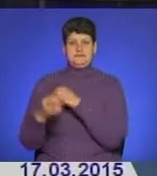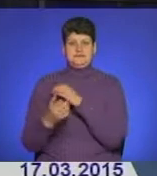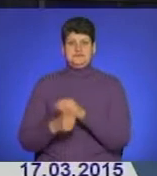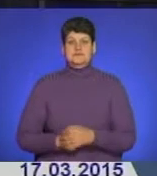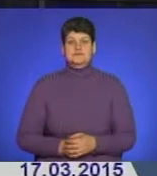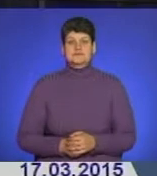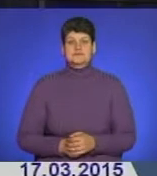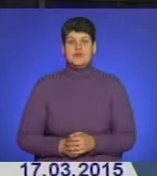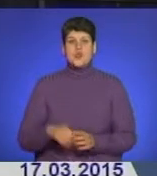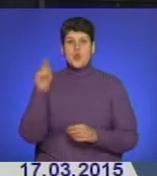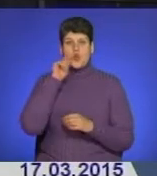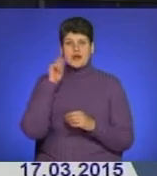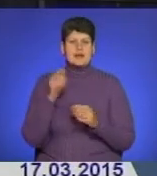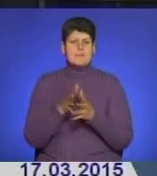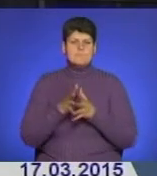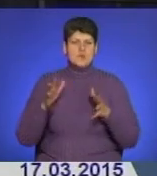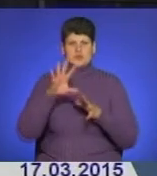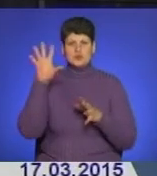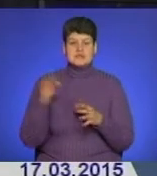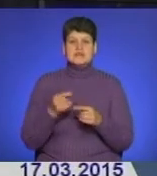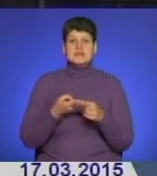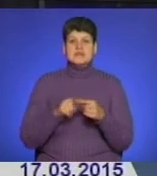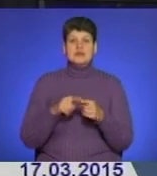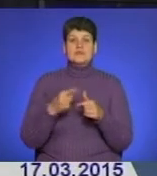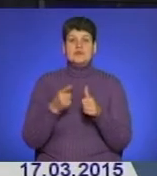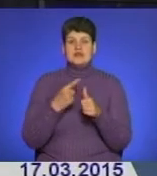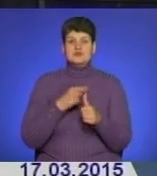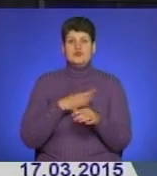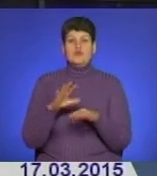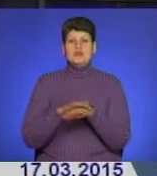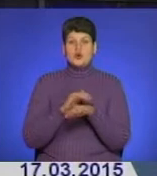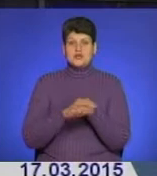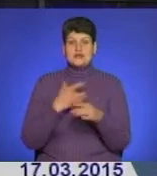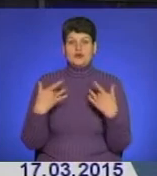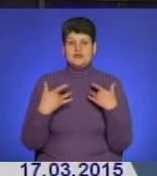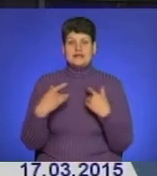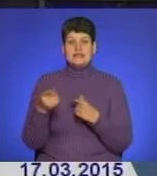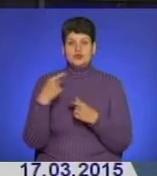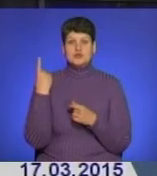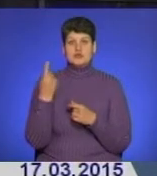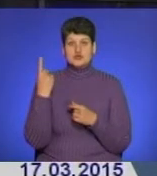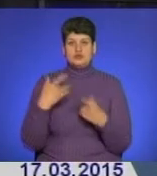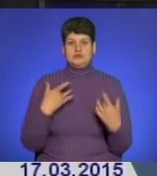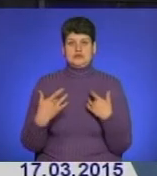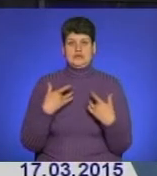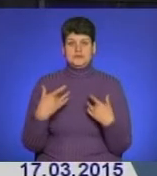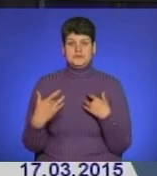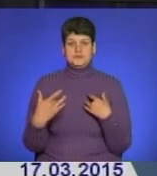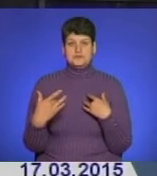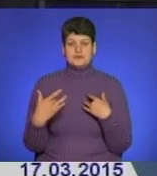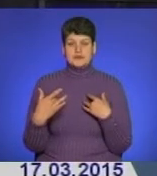Україна понад усе. Під такою назвою відбувся благодійний концерт у Тернопільському обласному академічному драмтеатрі.